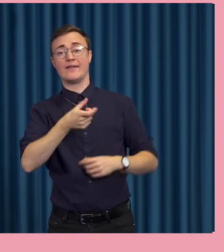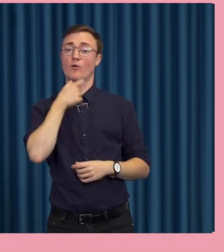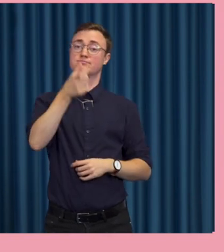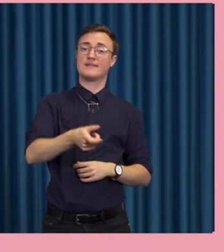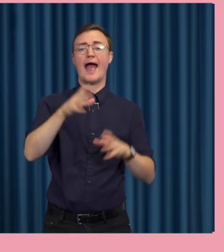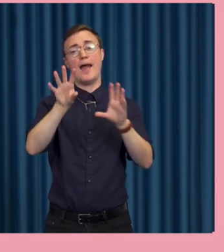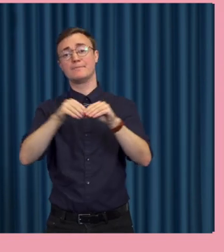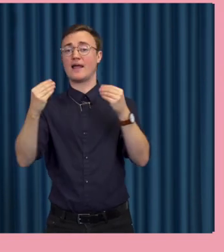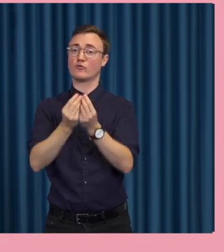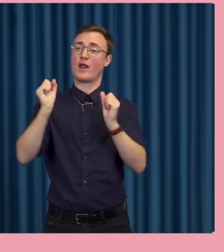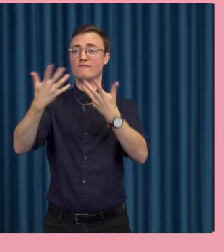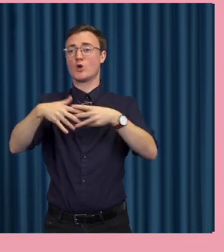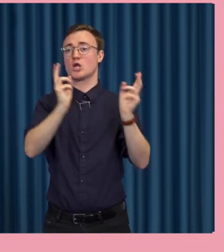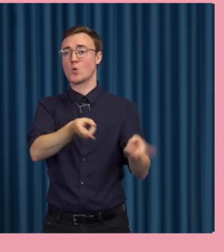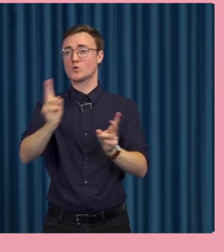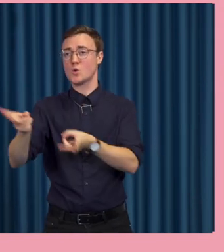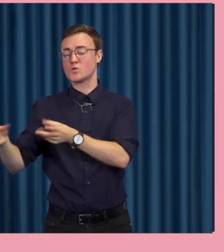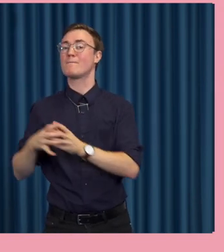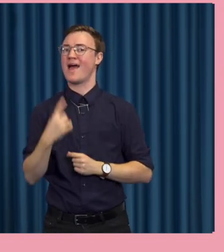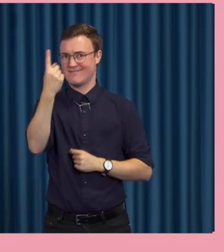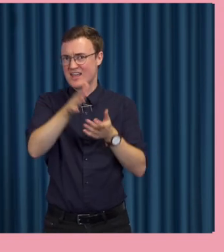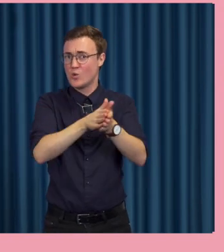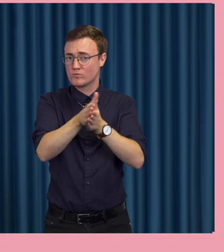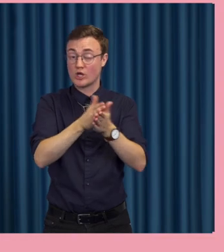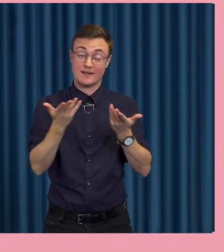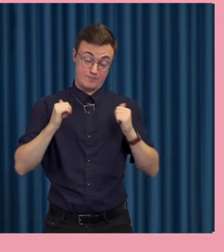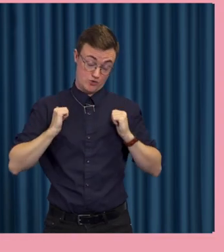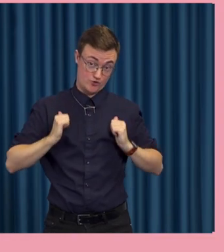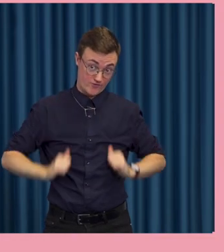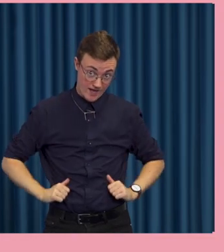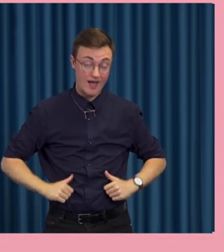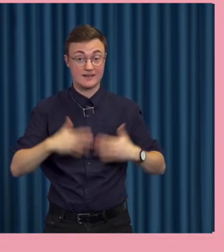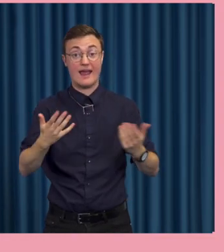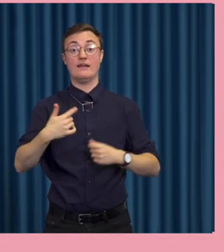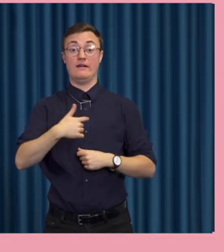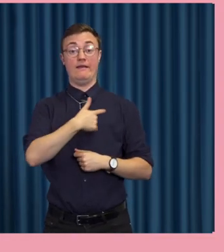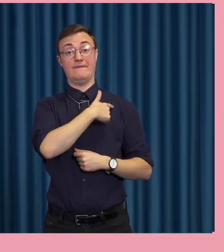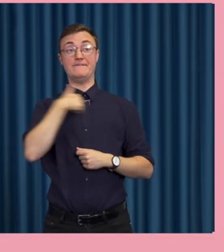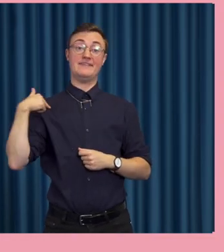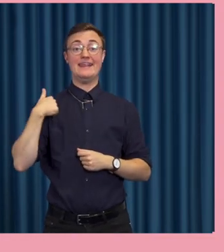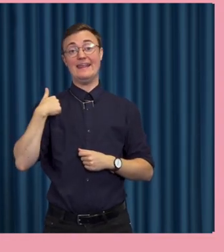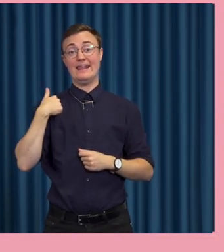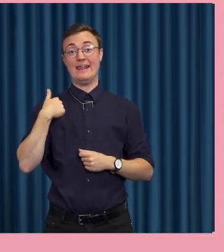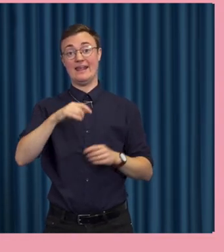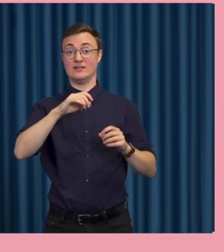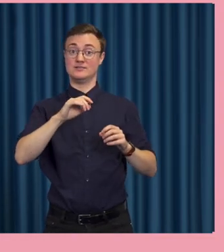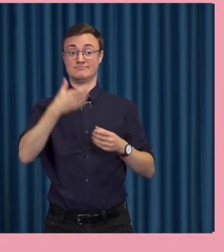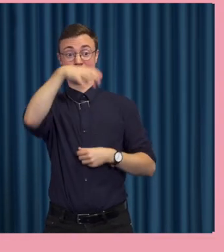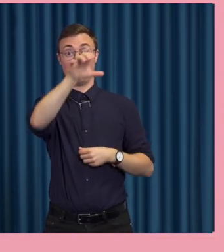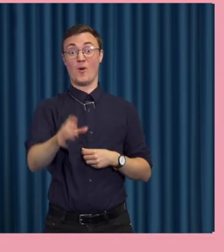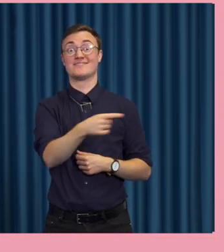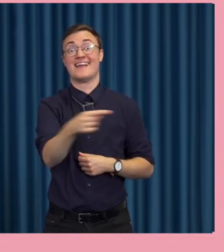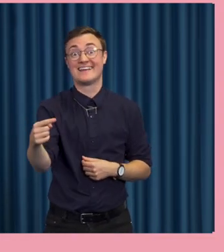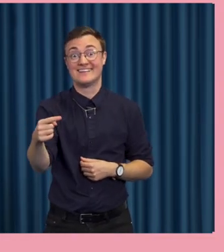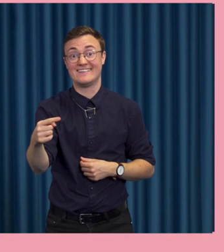att säga plattformarna si och så, men en utmaning är ju tyvärr då också att det är ju vi som står för det dåliga kan man säga. Vi som